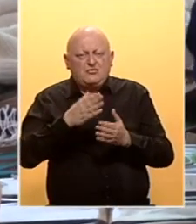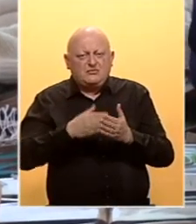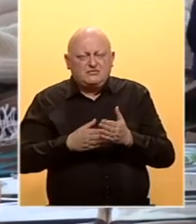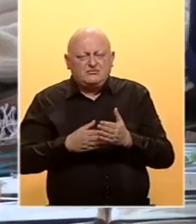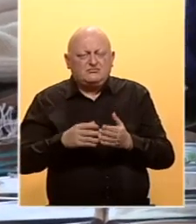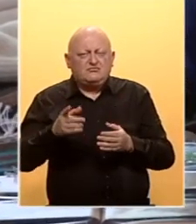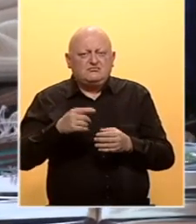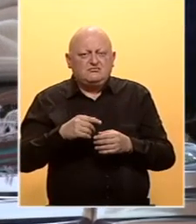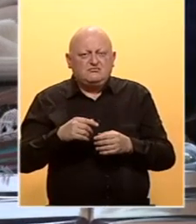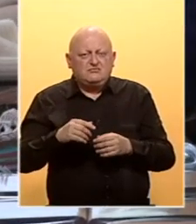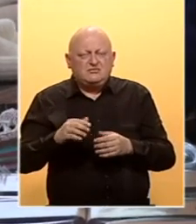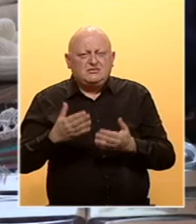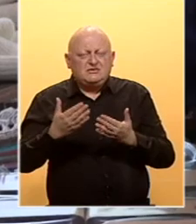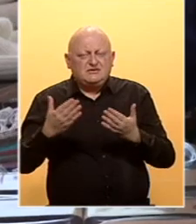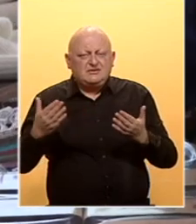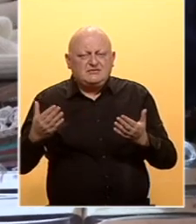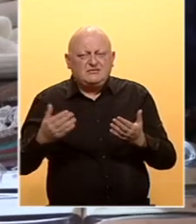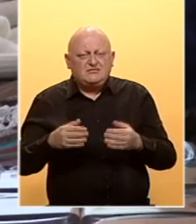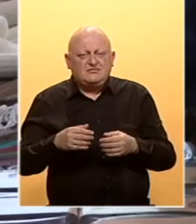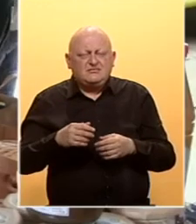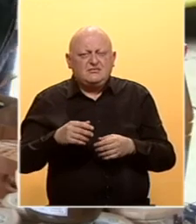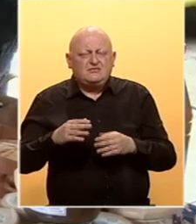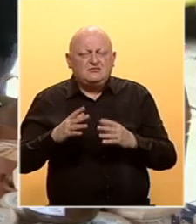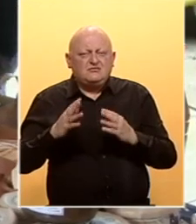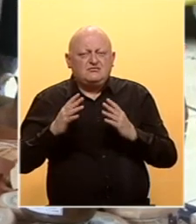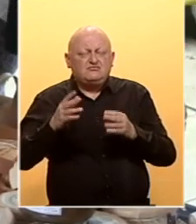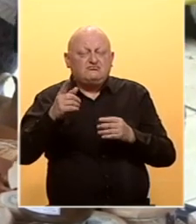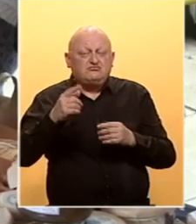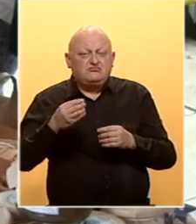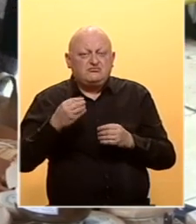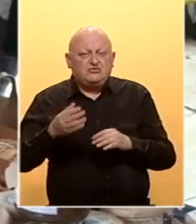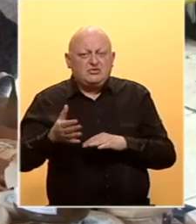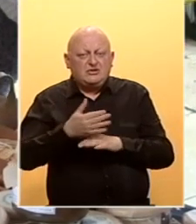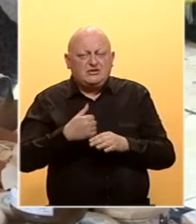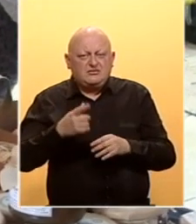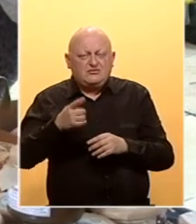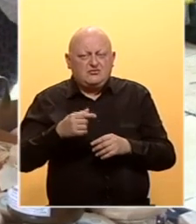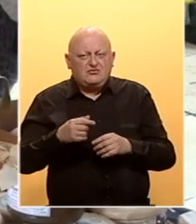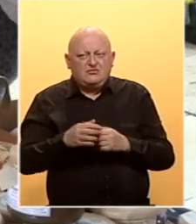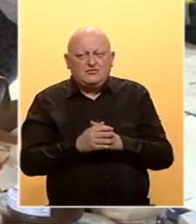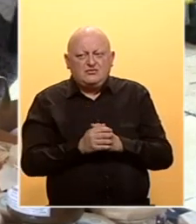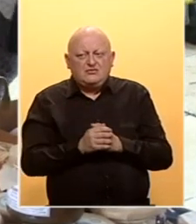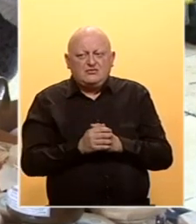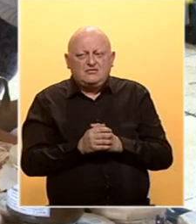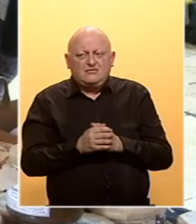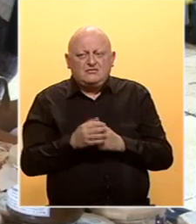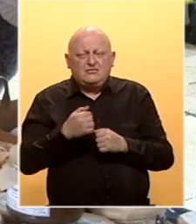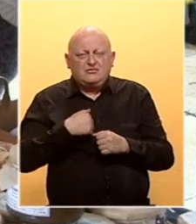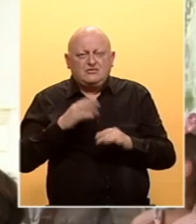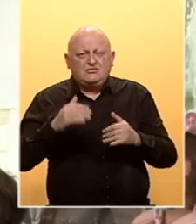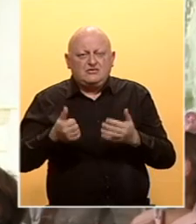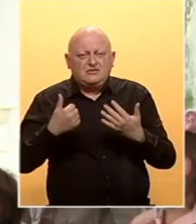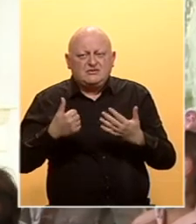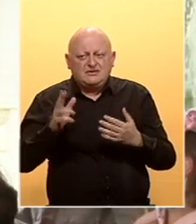i izlagači sa sajma održano pod trebilskim platanima su koristili sredstva ovog klastera. Mi smo do sada imali